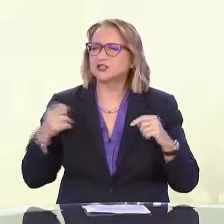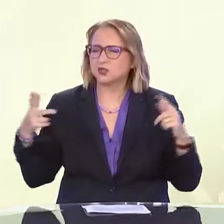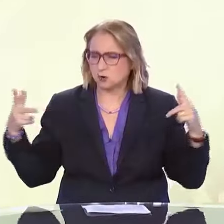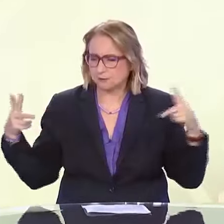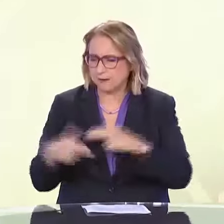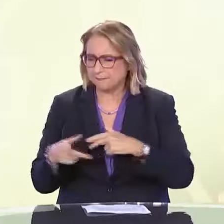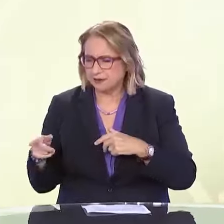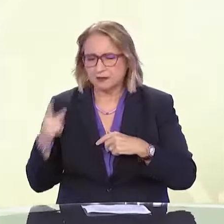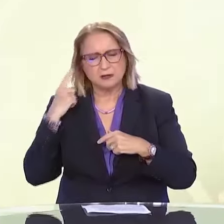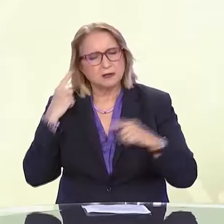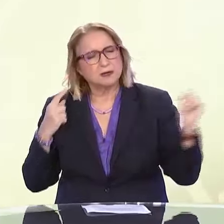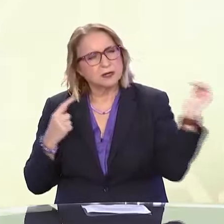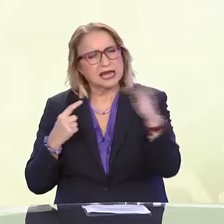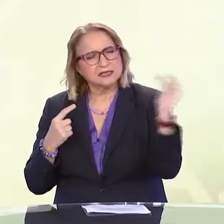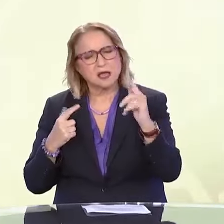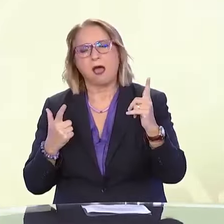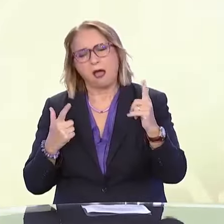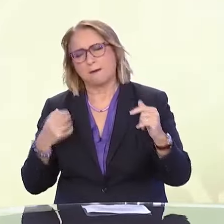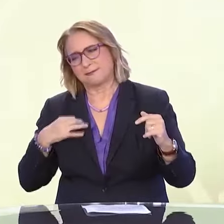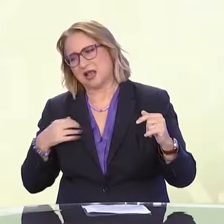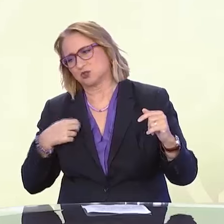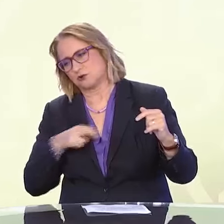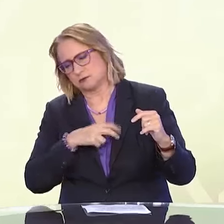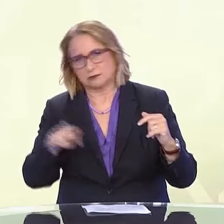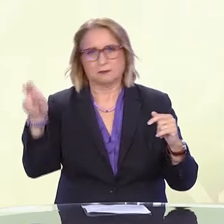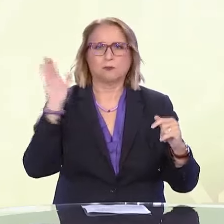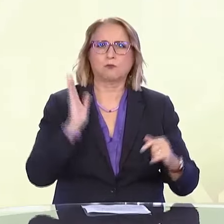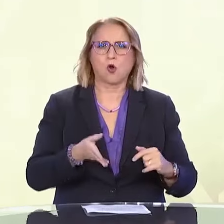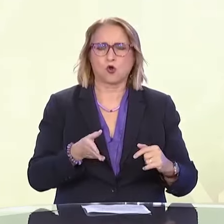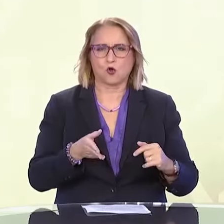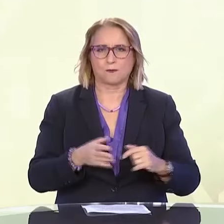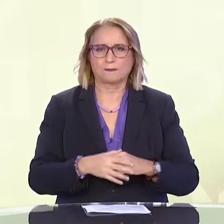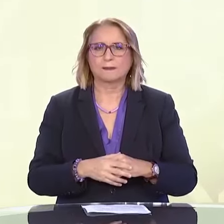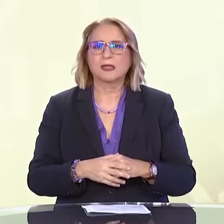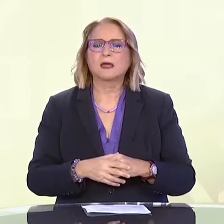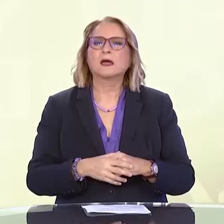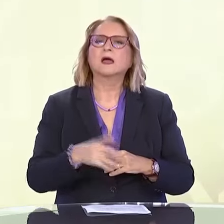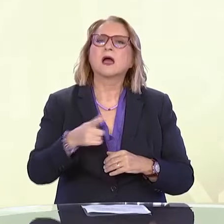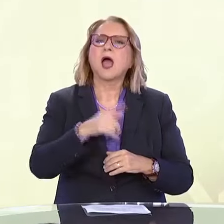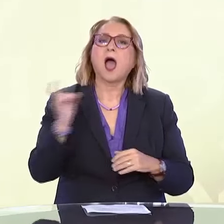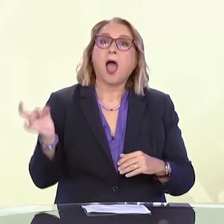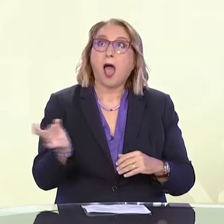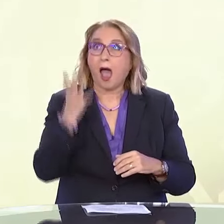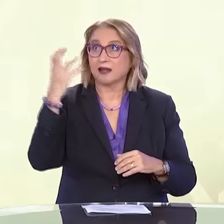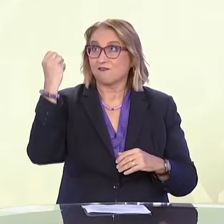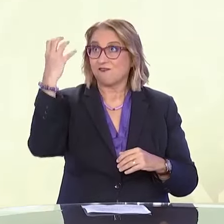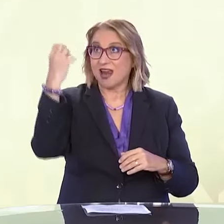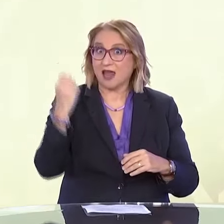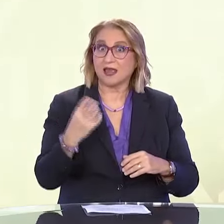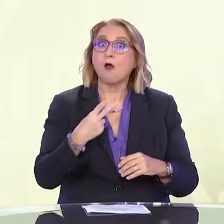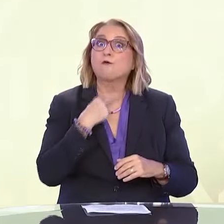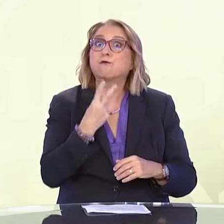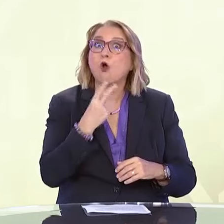Πόσο πιο εύκολο θα ήταν για σένα αν σε όλα τα φανάρια υπήρχε ηχητική οδηγία. Θα ήταν τέλειο αν υπήρχε σε όλα τα φανάρια